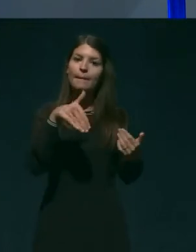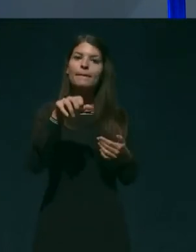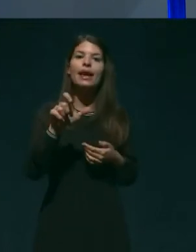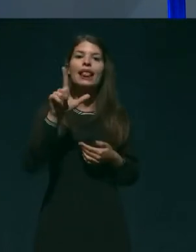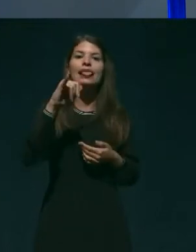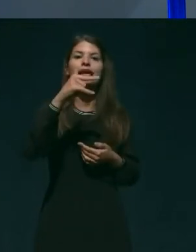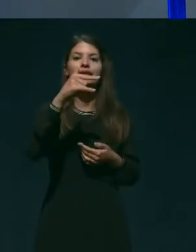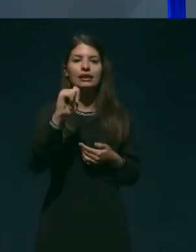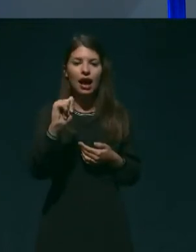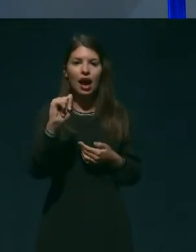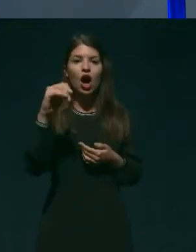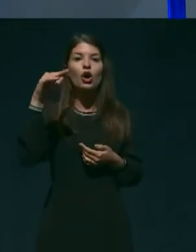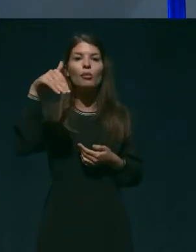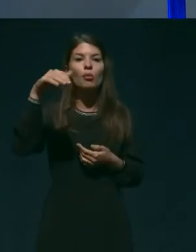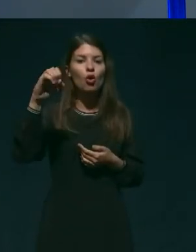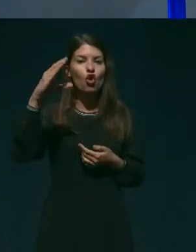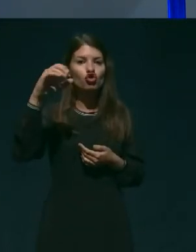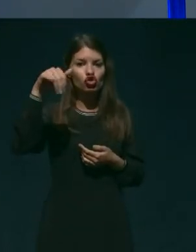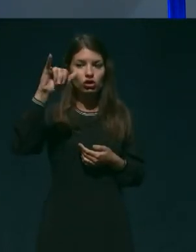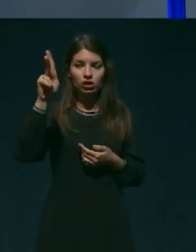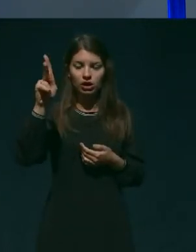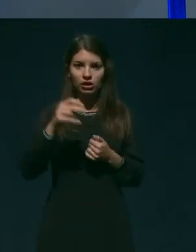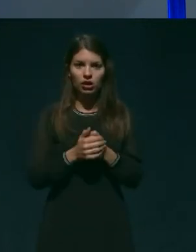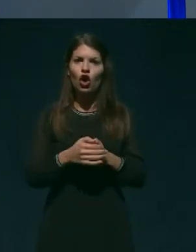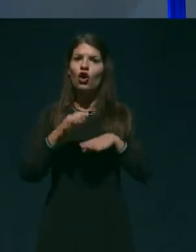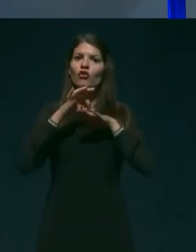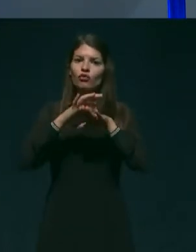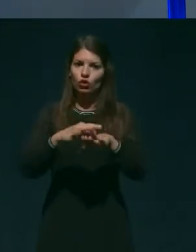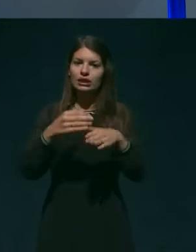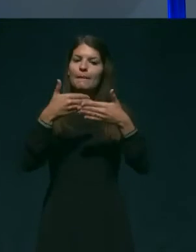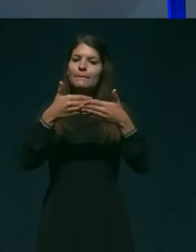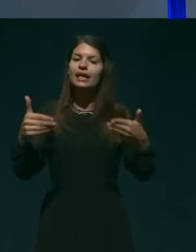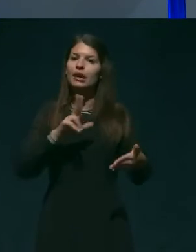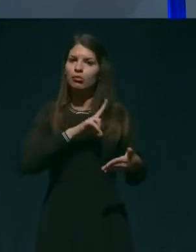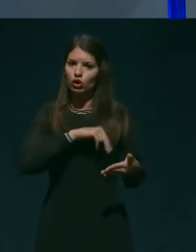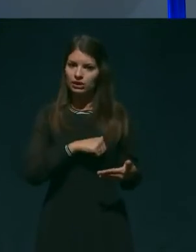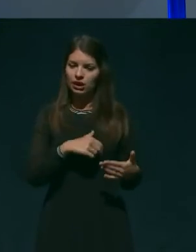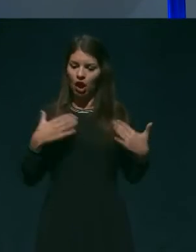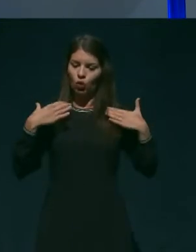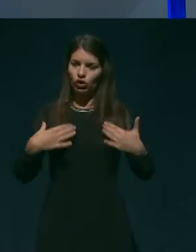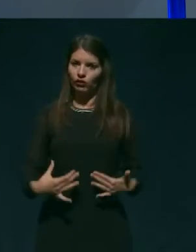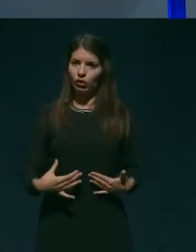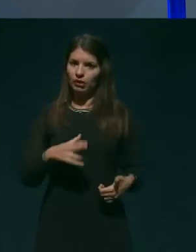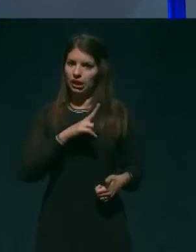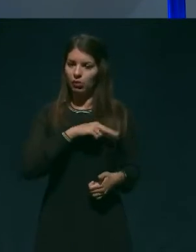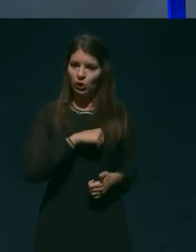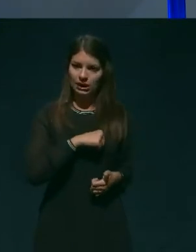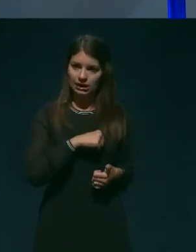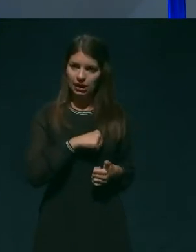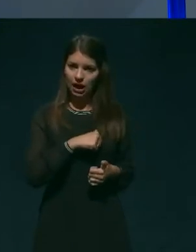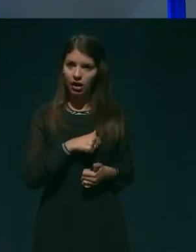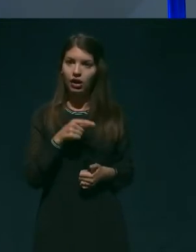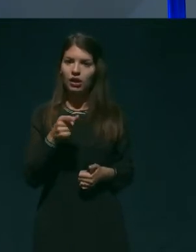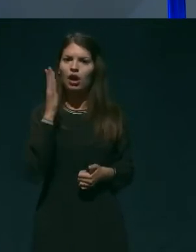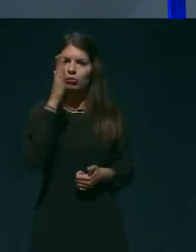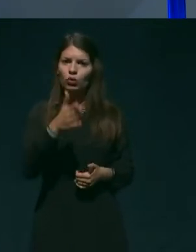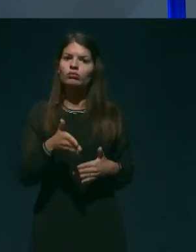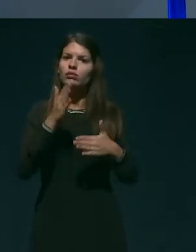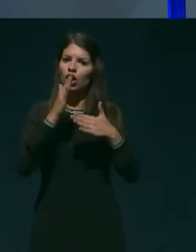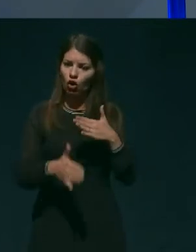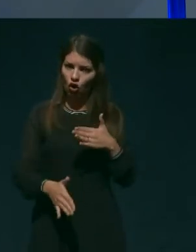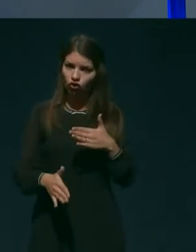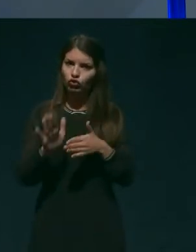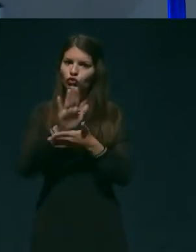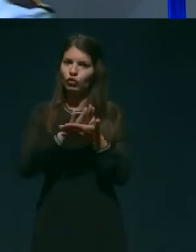vodje sektorja mejne policije v enoti uniformirane policije, ki bo po uvodnem nastopu